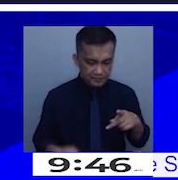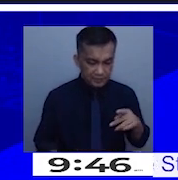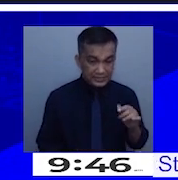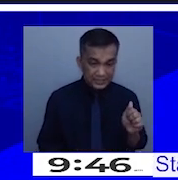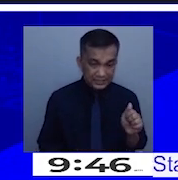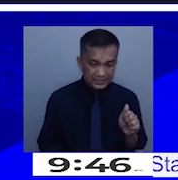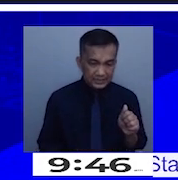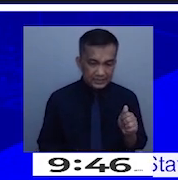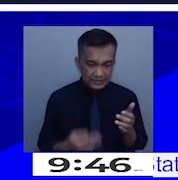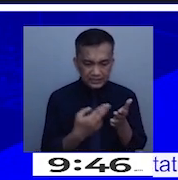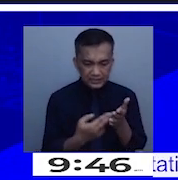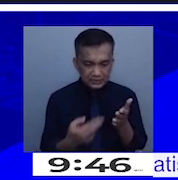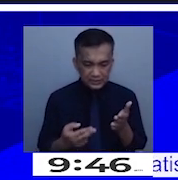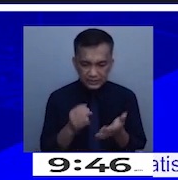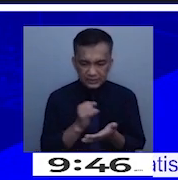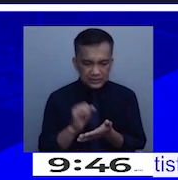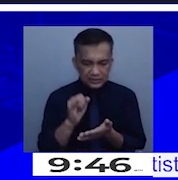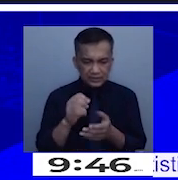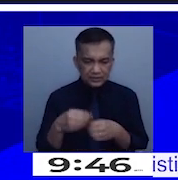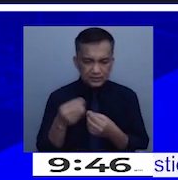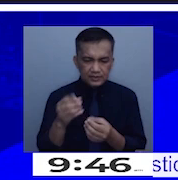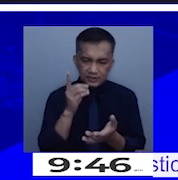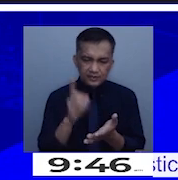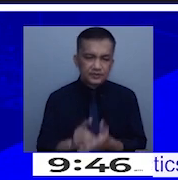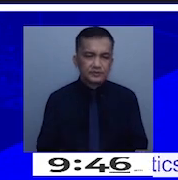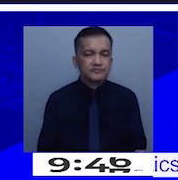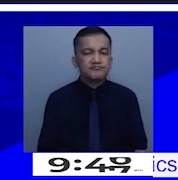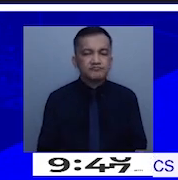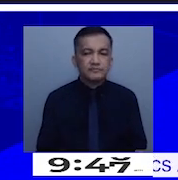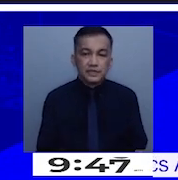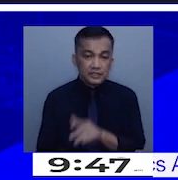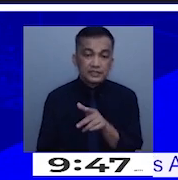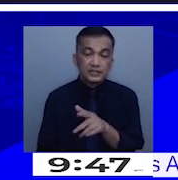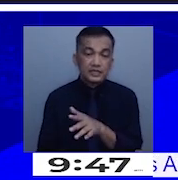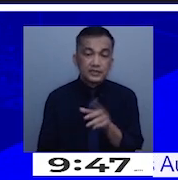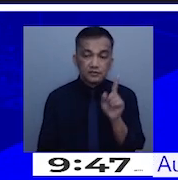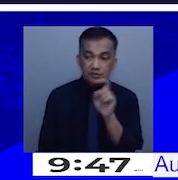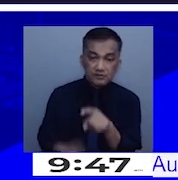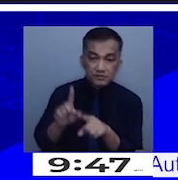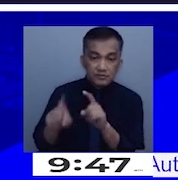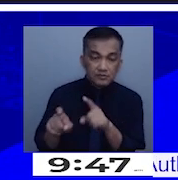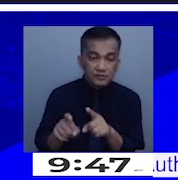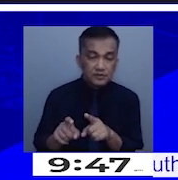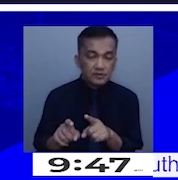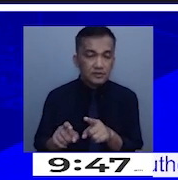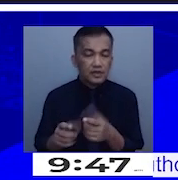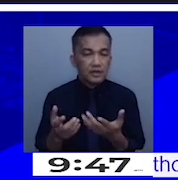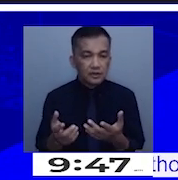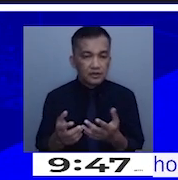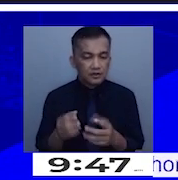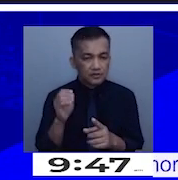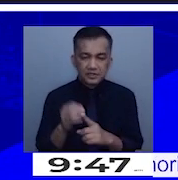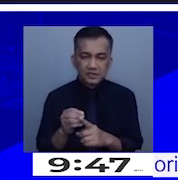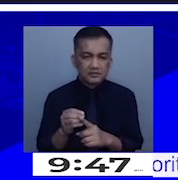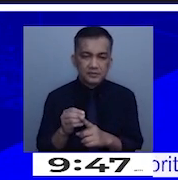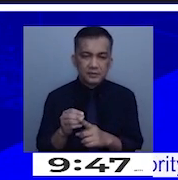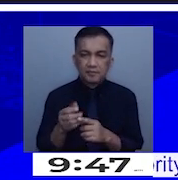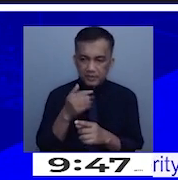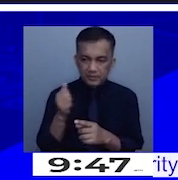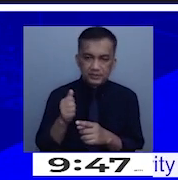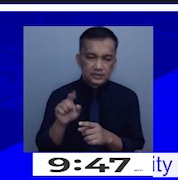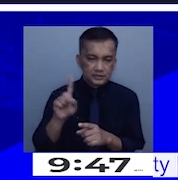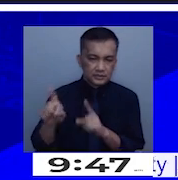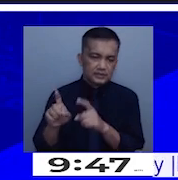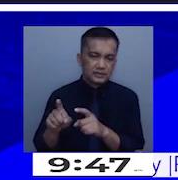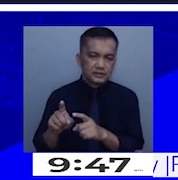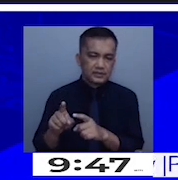resource institution at nagbibigay lang kami ng dato. So, siguro itong mga questions on the objective ay mas maganda na itanong